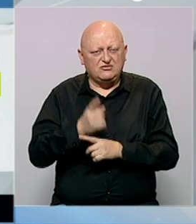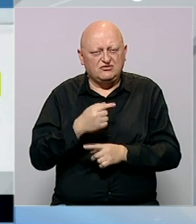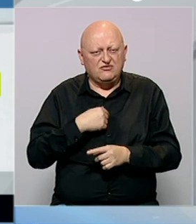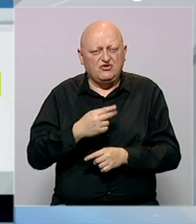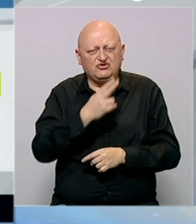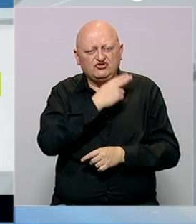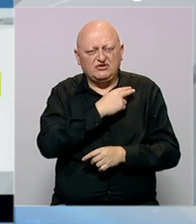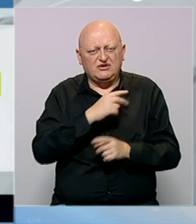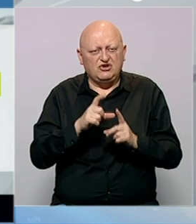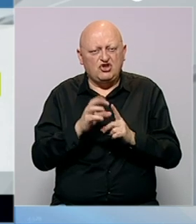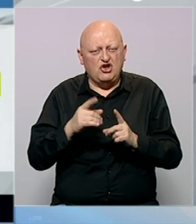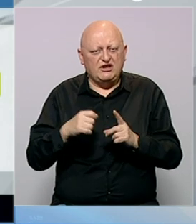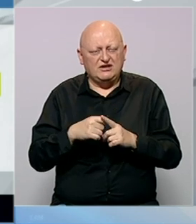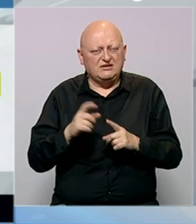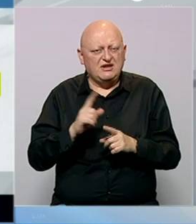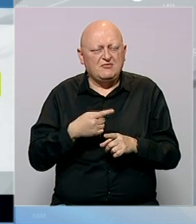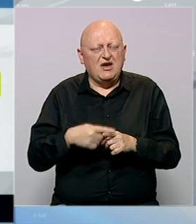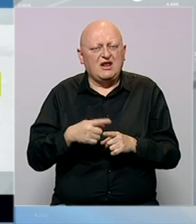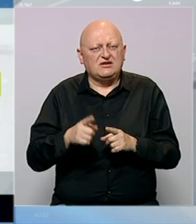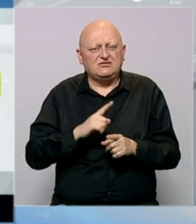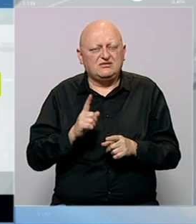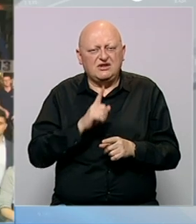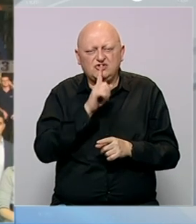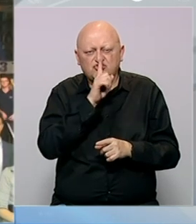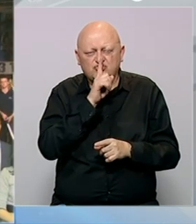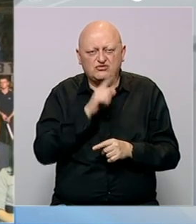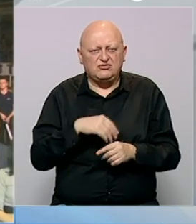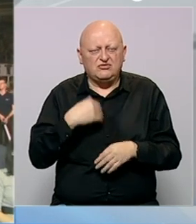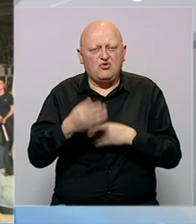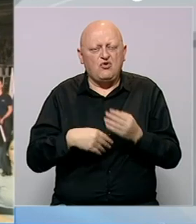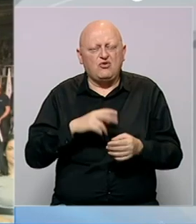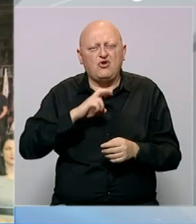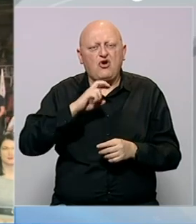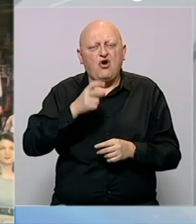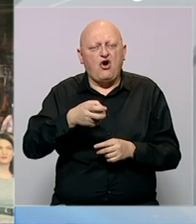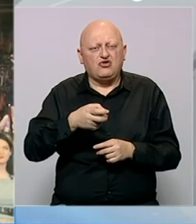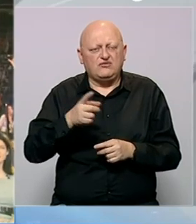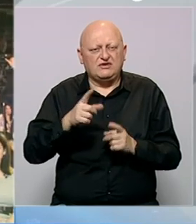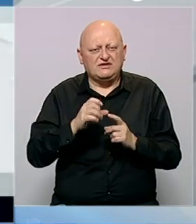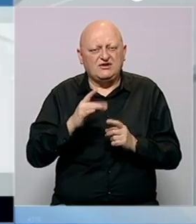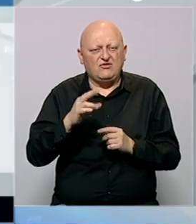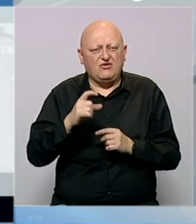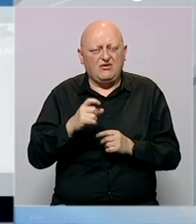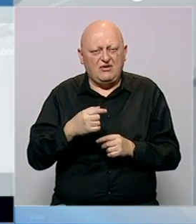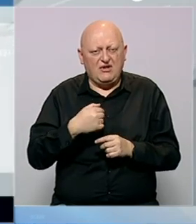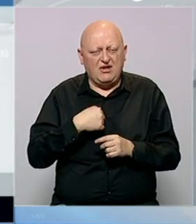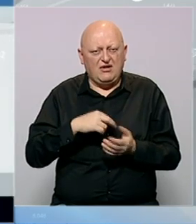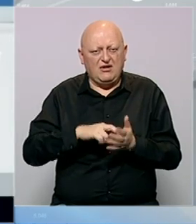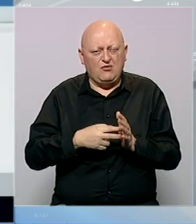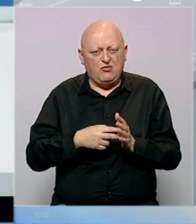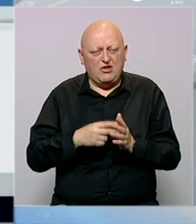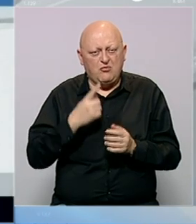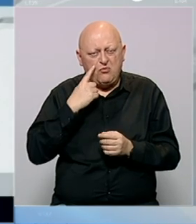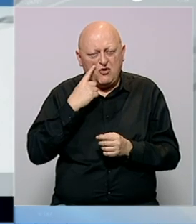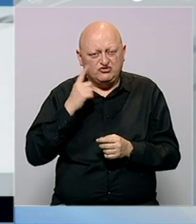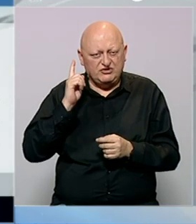stranačkog šefa, Dodika, nema razloga da i ja dalje čutim. Ubrzo je stigao i odgovor Stanivukovića. Ako bi me politika ikada